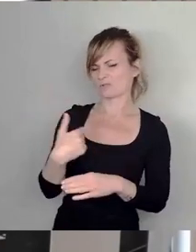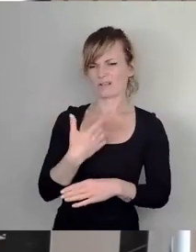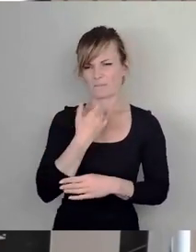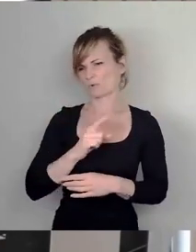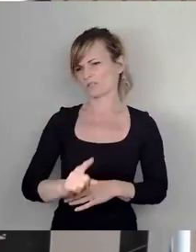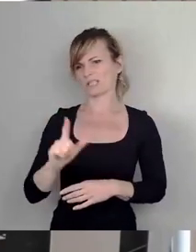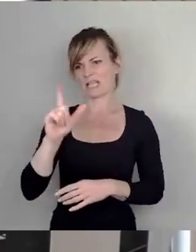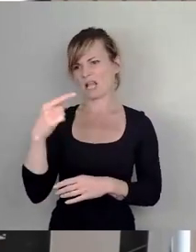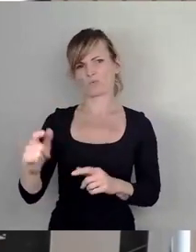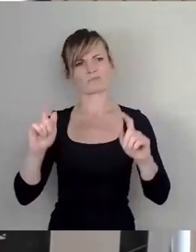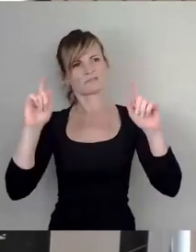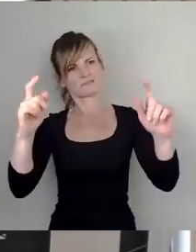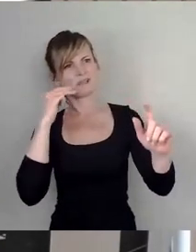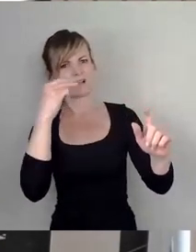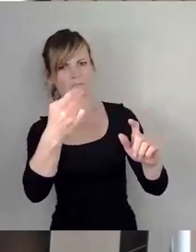Ganz im Gegenteil.